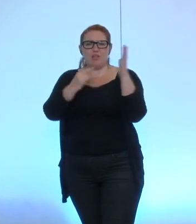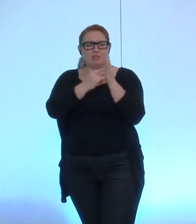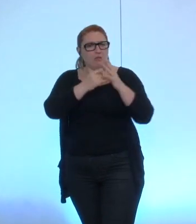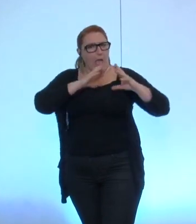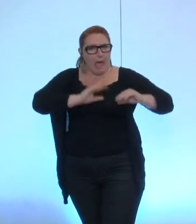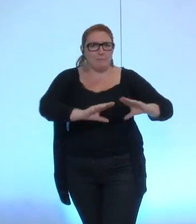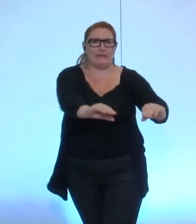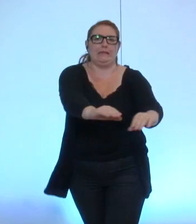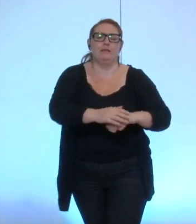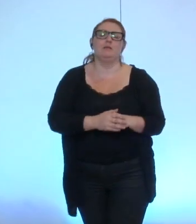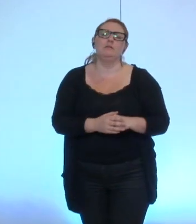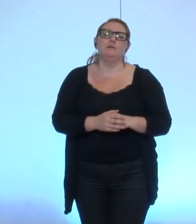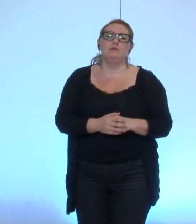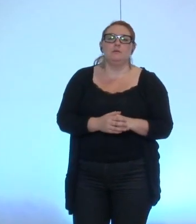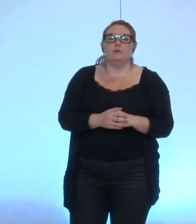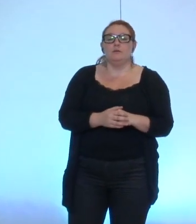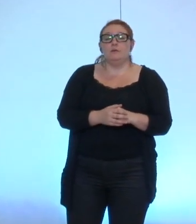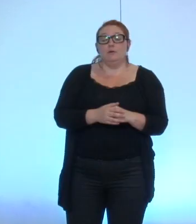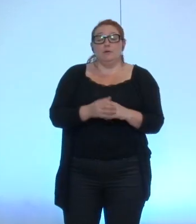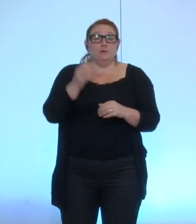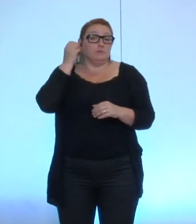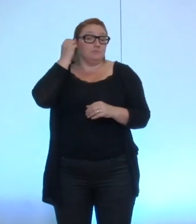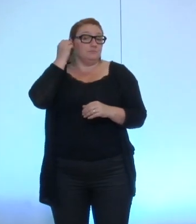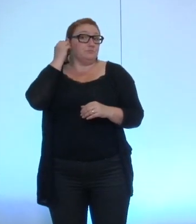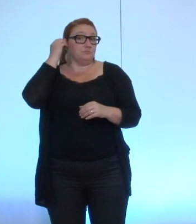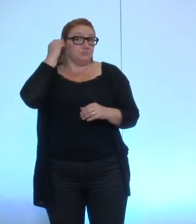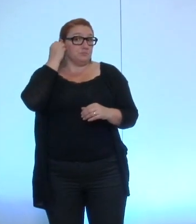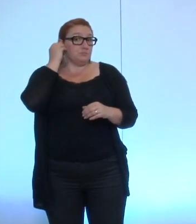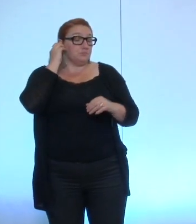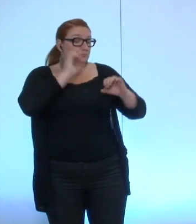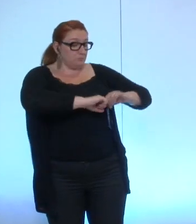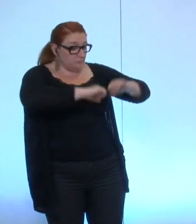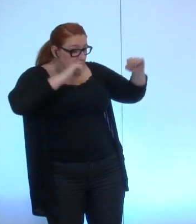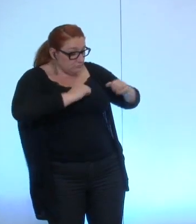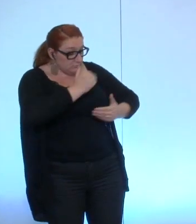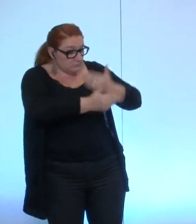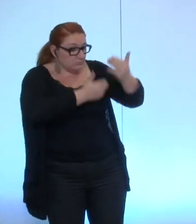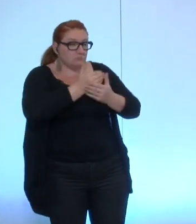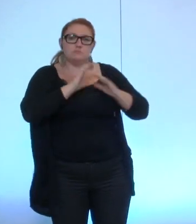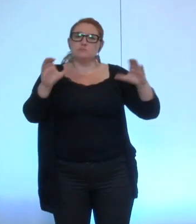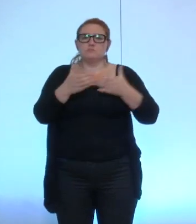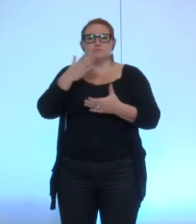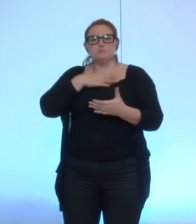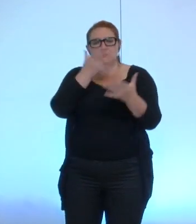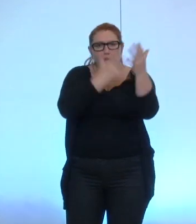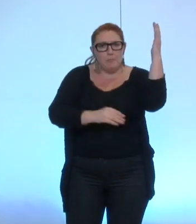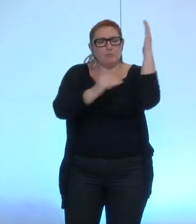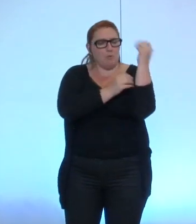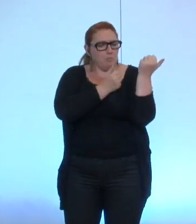un certain nombre d'avancées que notre groupe va proposer à proposer en amendement